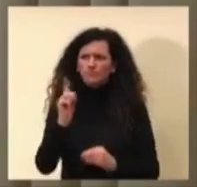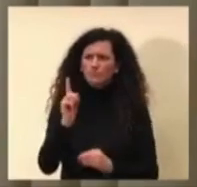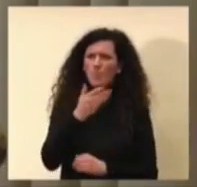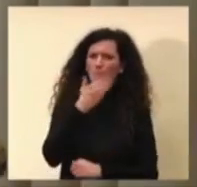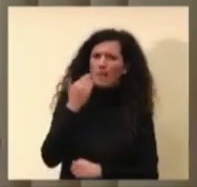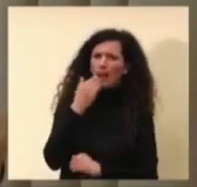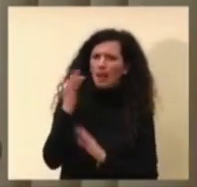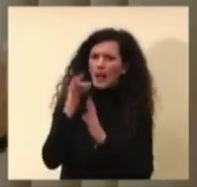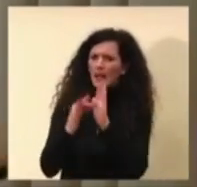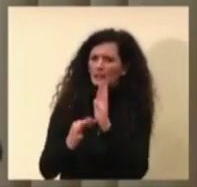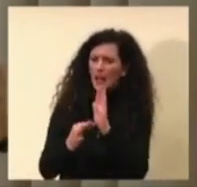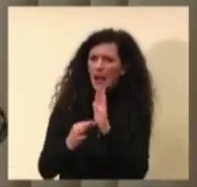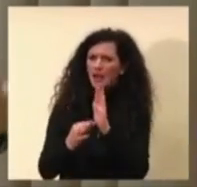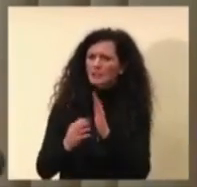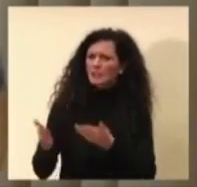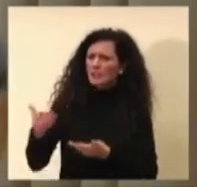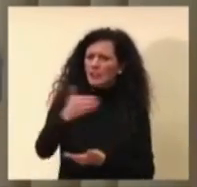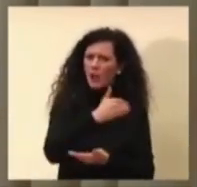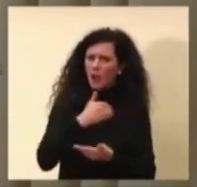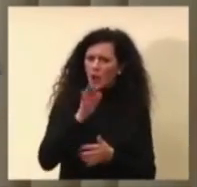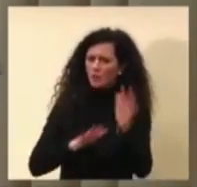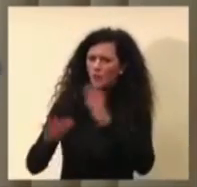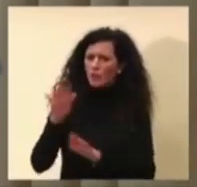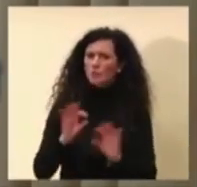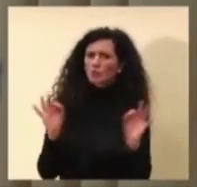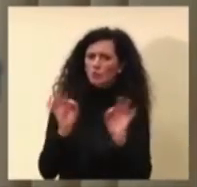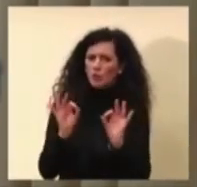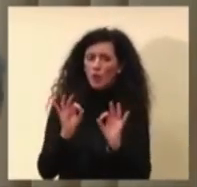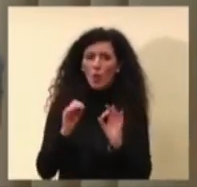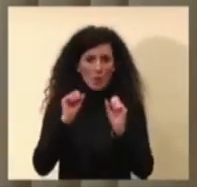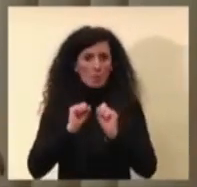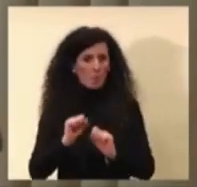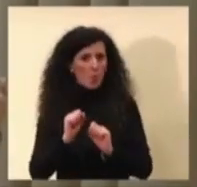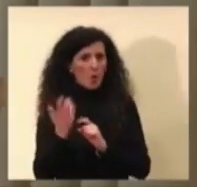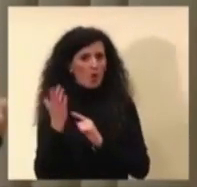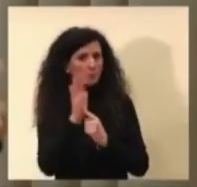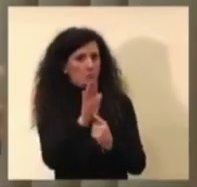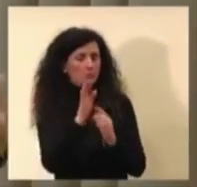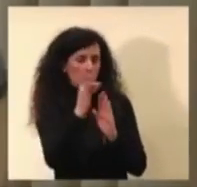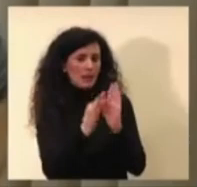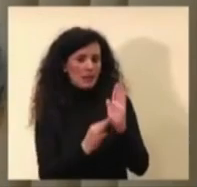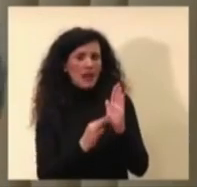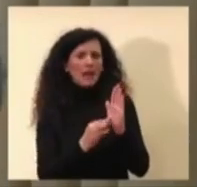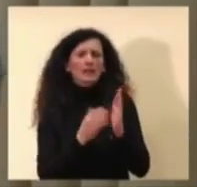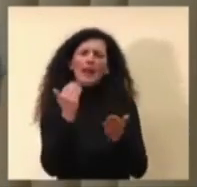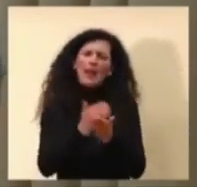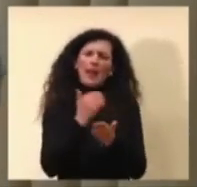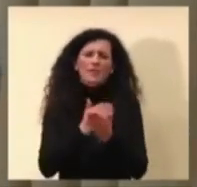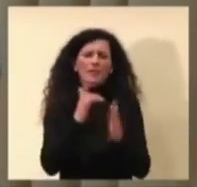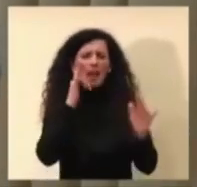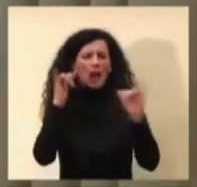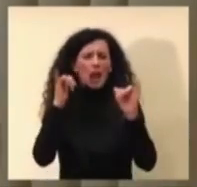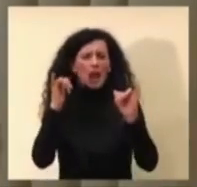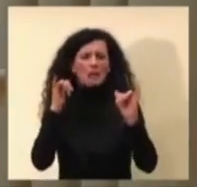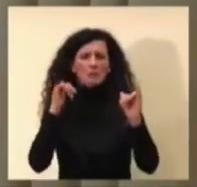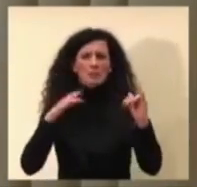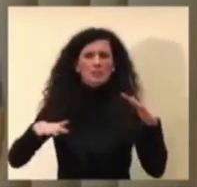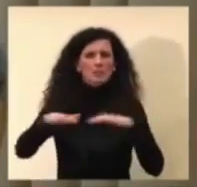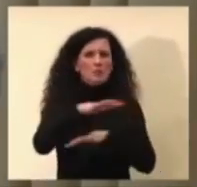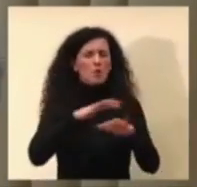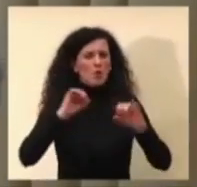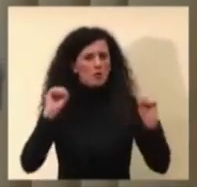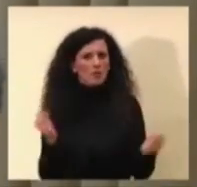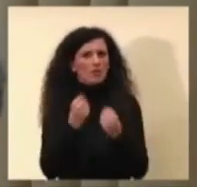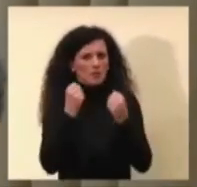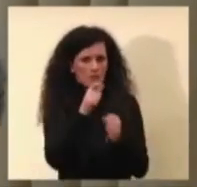non sarebbe meglio anche dal punto di vista anche per frenare un po' l'allarmismo che si è creato dare i dati della migliore qualità a quelli che